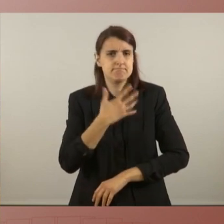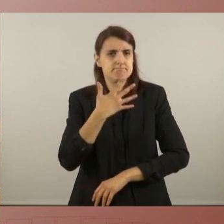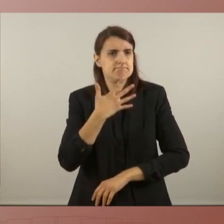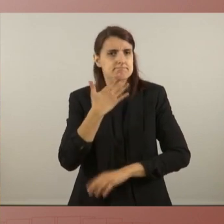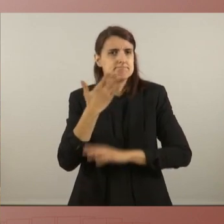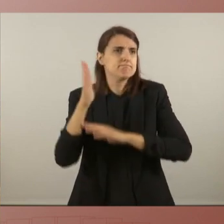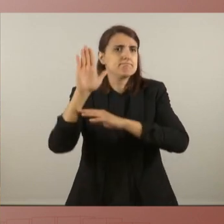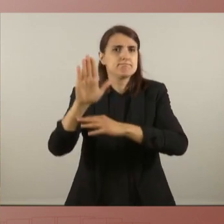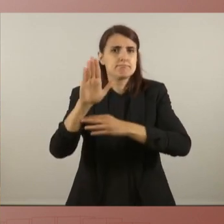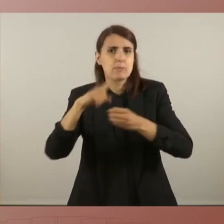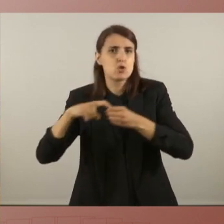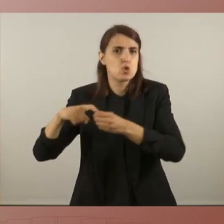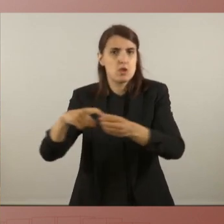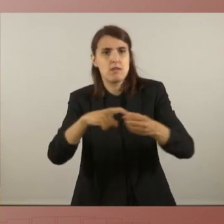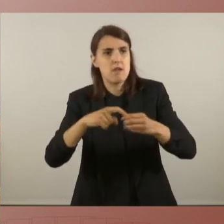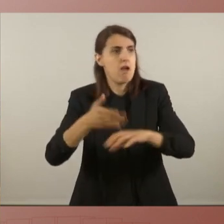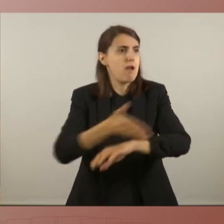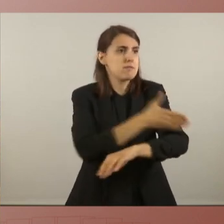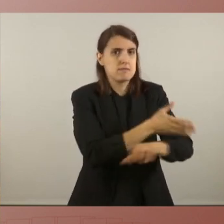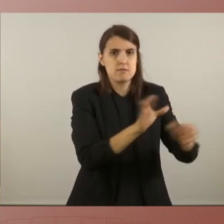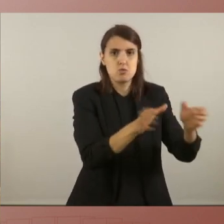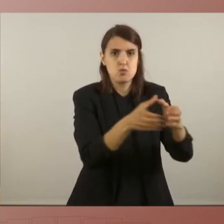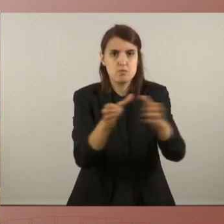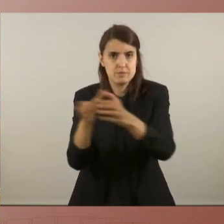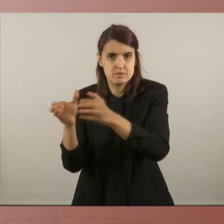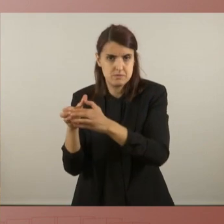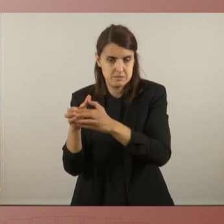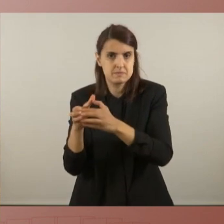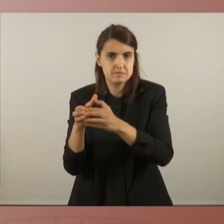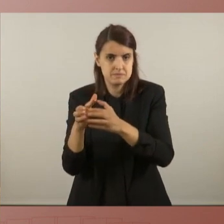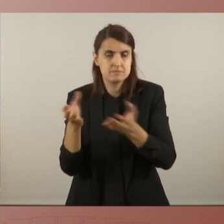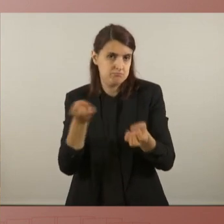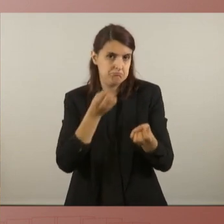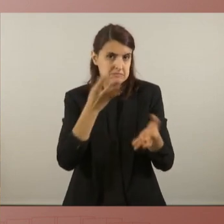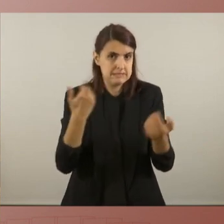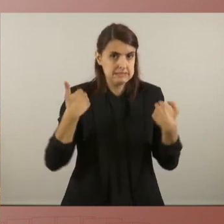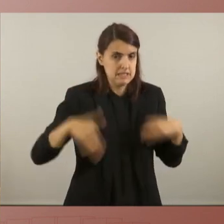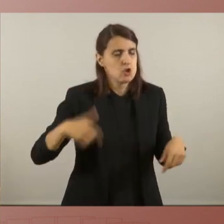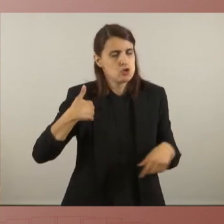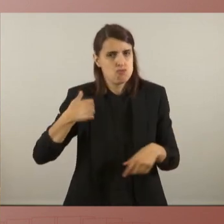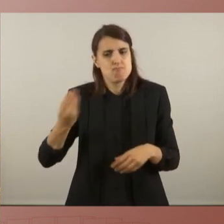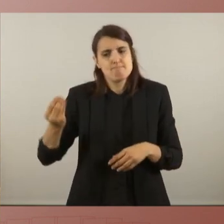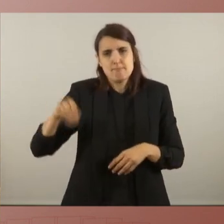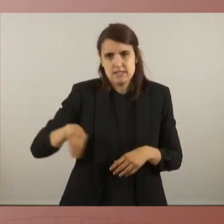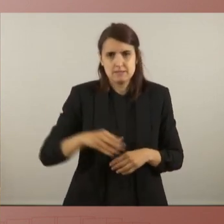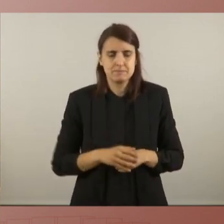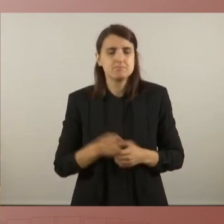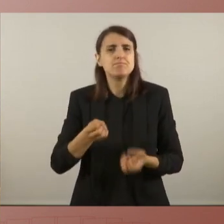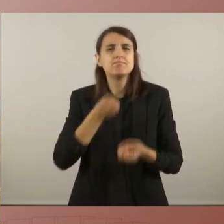solidaritat que ja s'han fet els grups que ens han precedit, que ja s'han expressat, volem fer